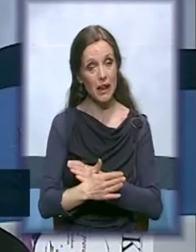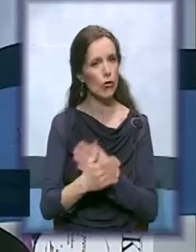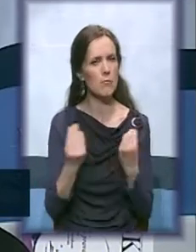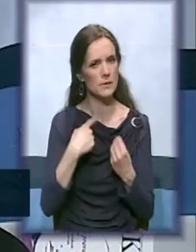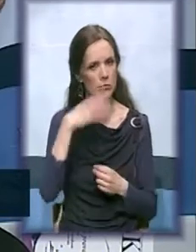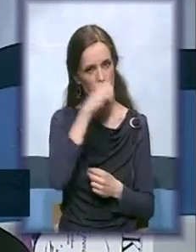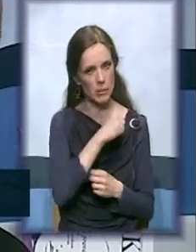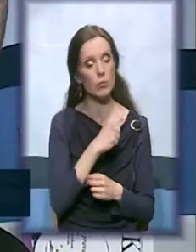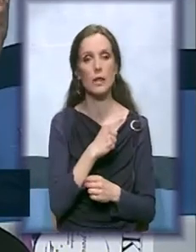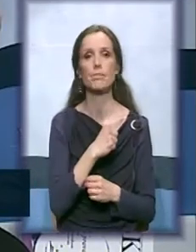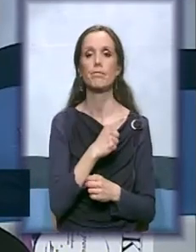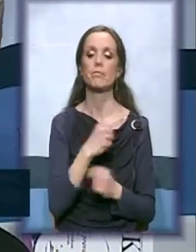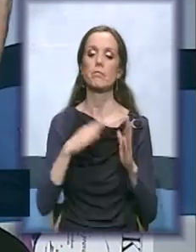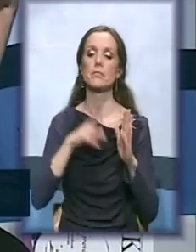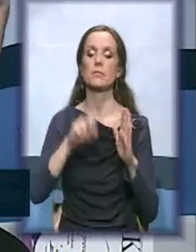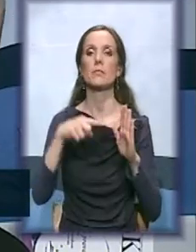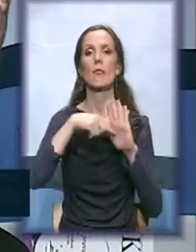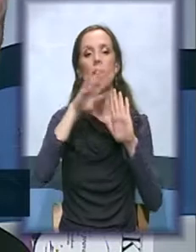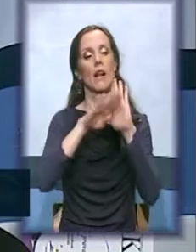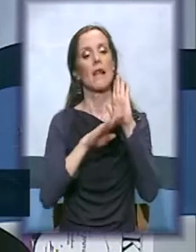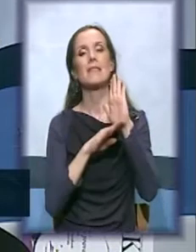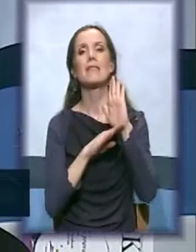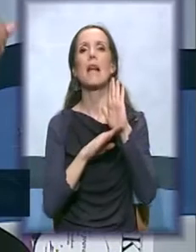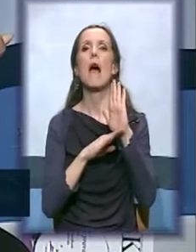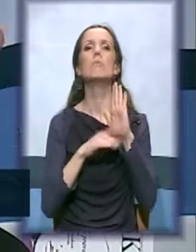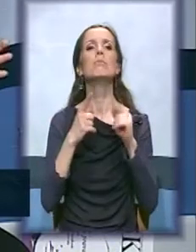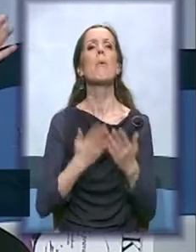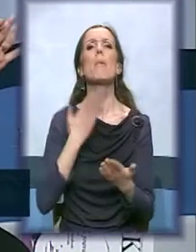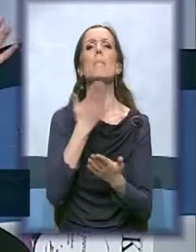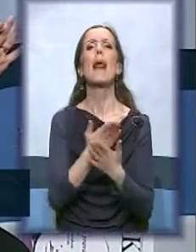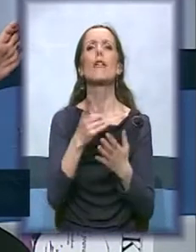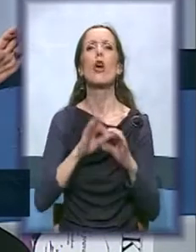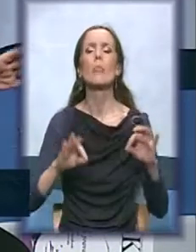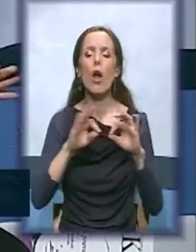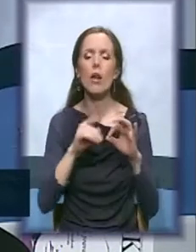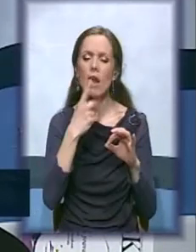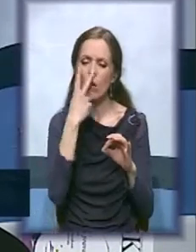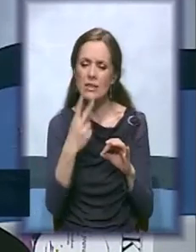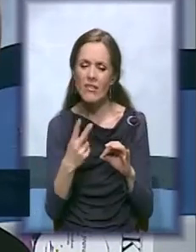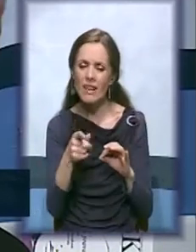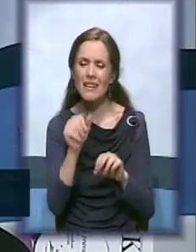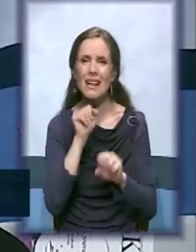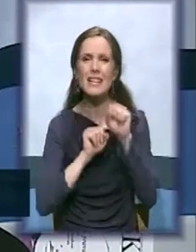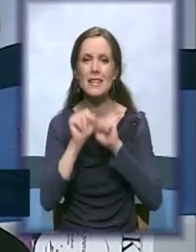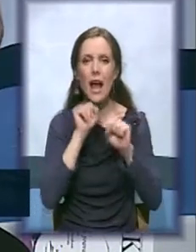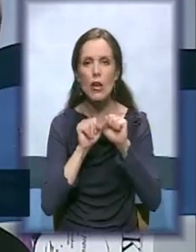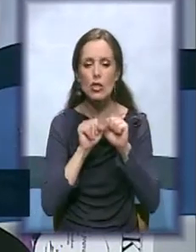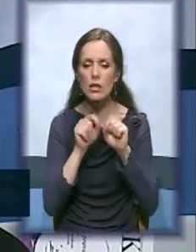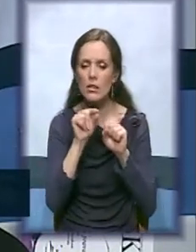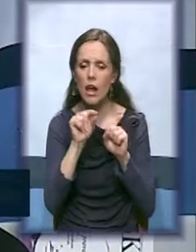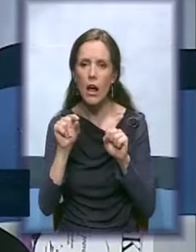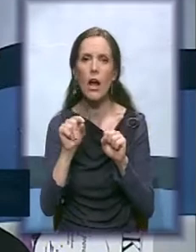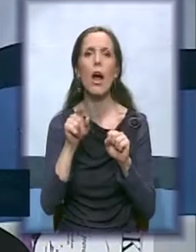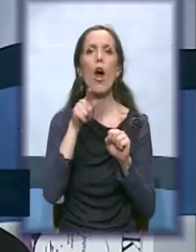postave se liste predloga projekata. I ko je malo, ako se negde vidi, zaštita, organizacije predaju,